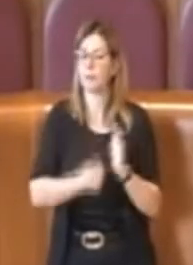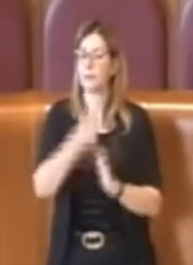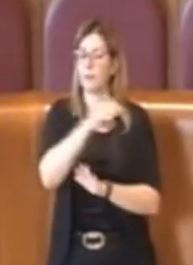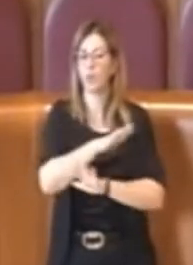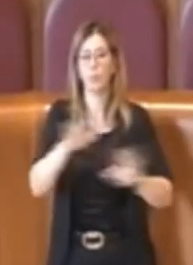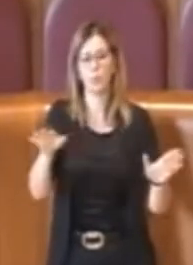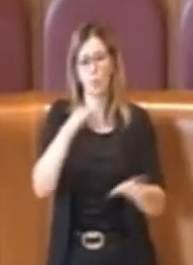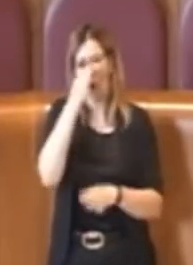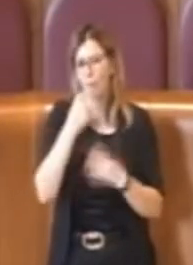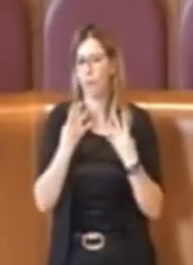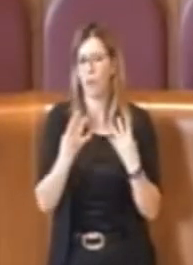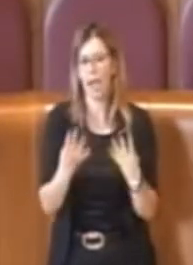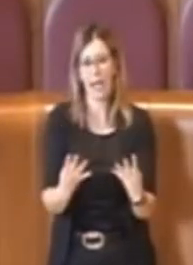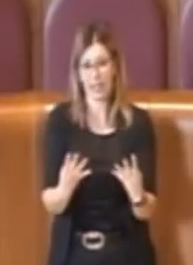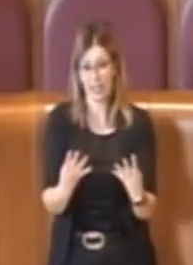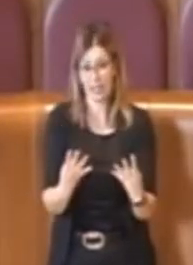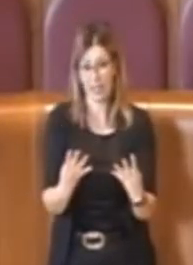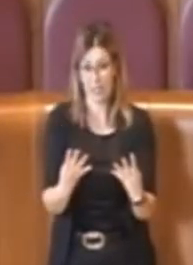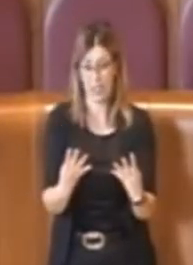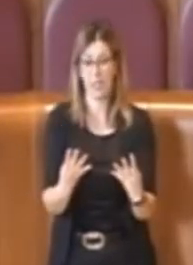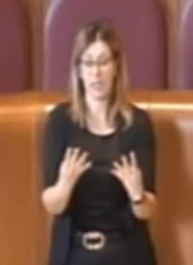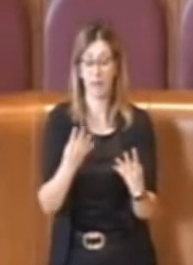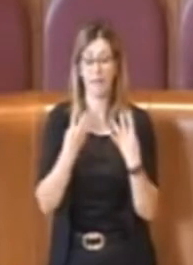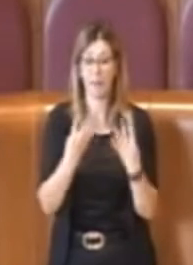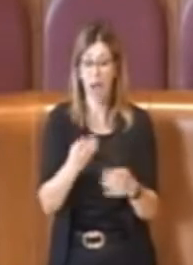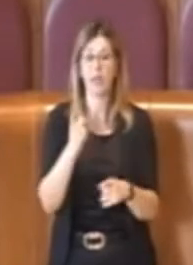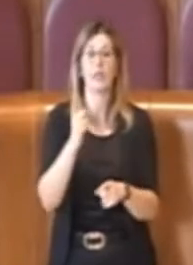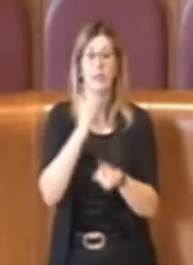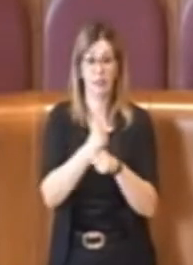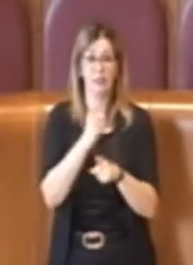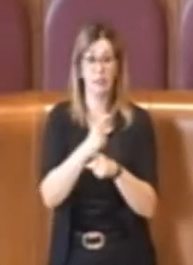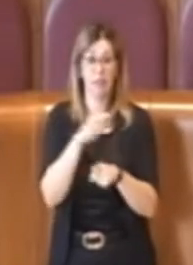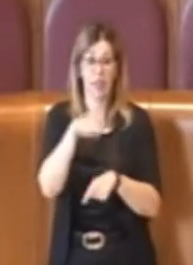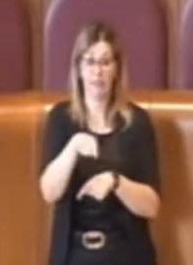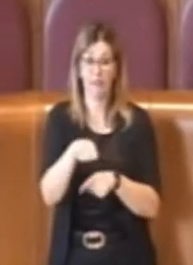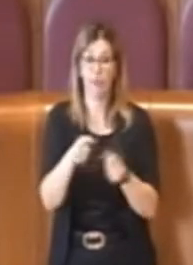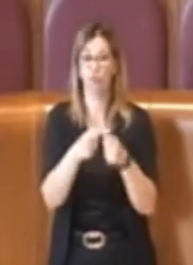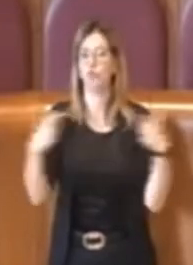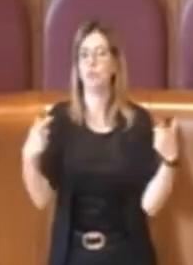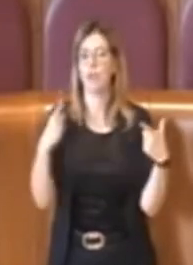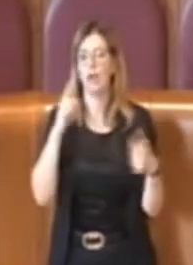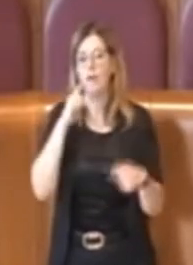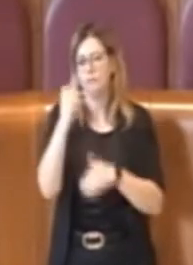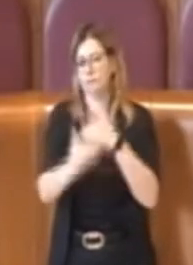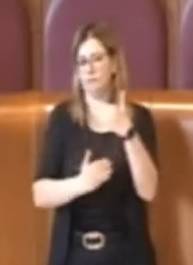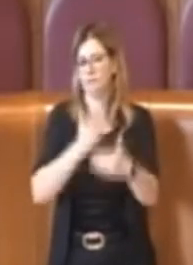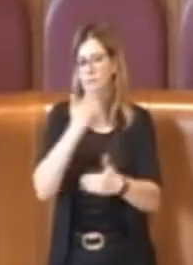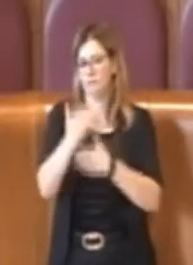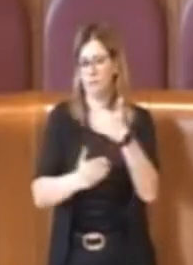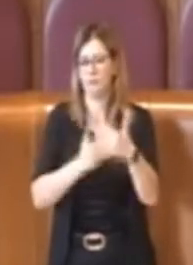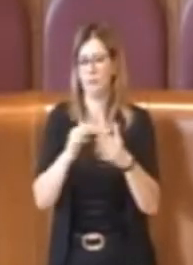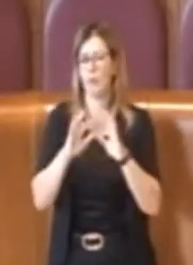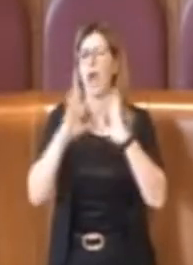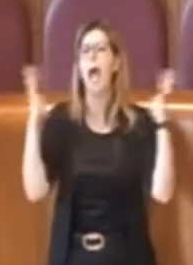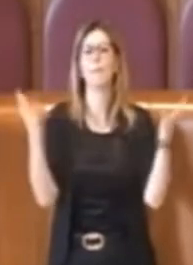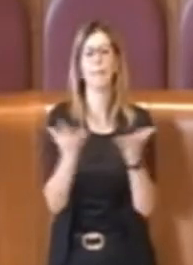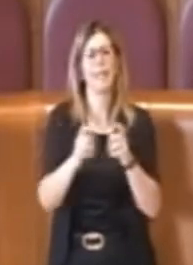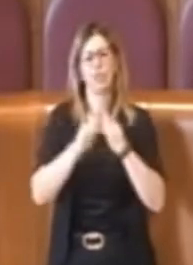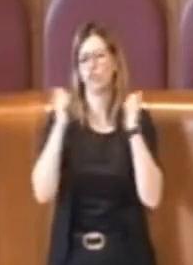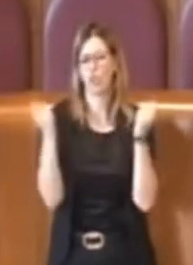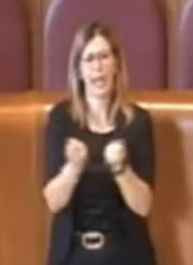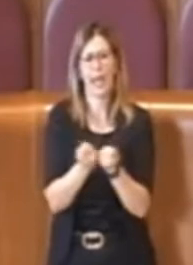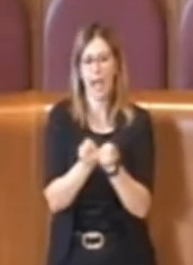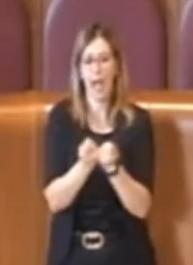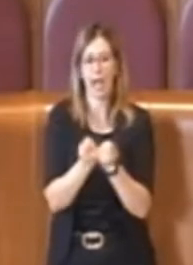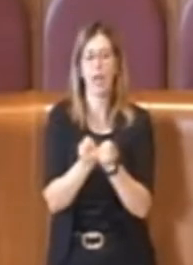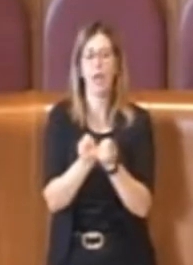sull'impatto ambientale che appunto bisogna migliorare in questa capitale, perciò una visione d'insieme per proseguire su